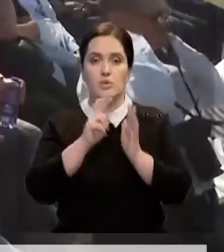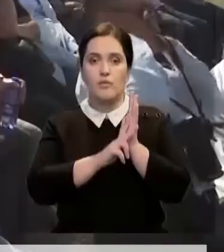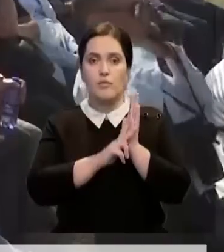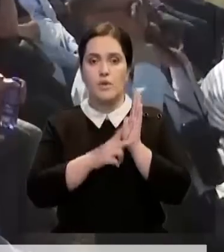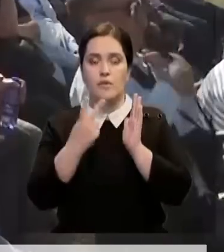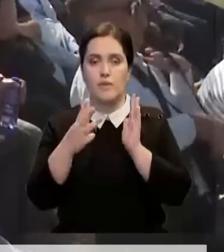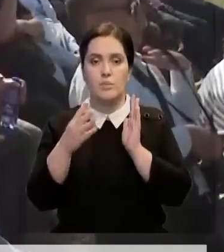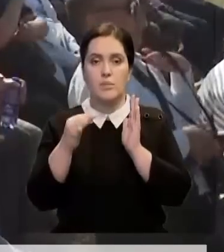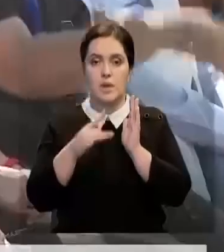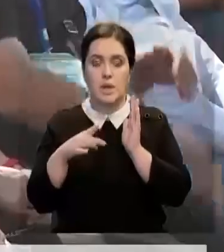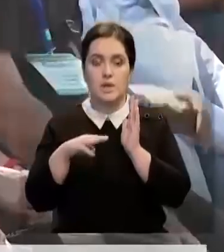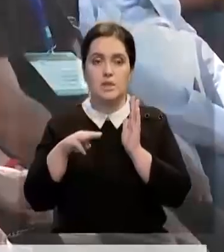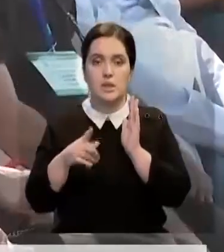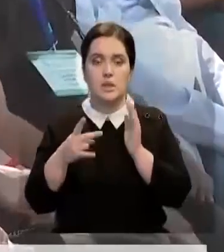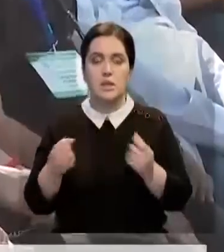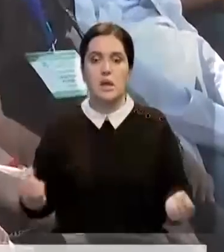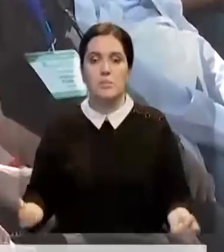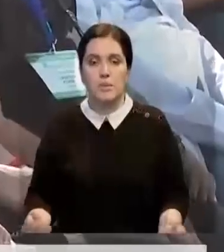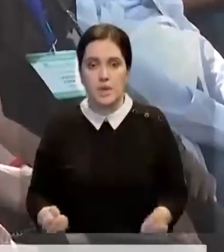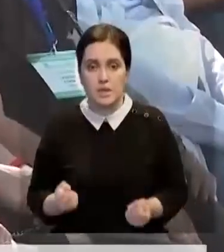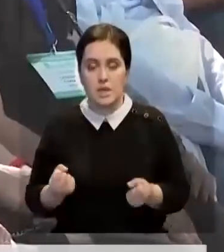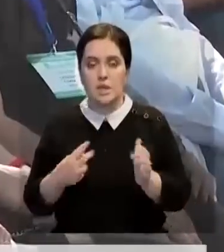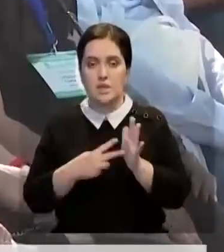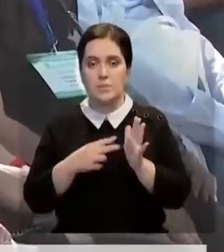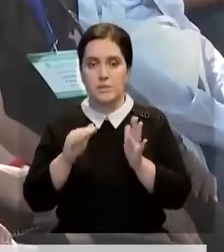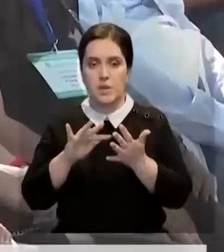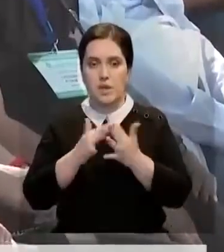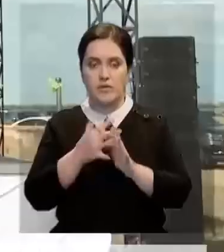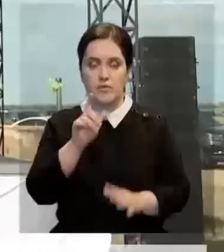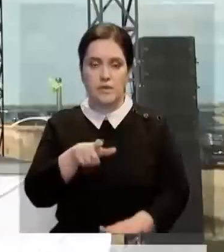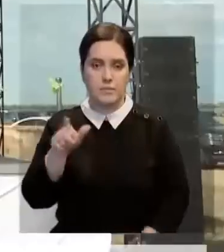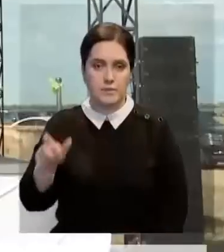,5 миллиарда тенге на поддержку порядка 7 тысяч фермеров.